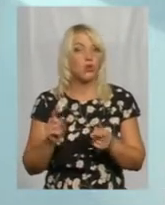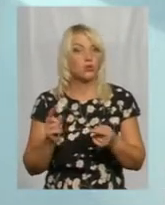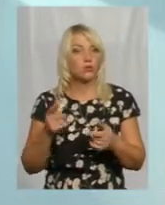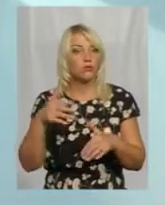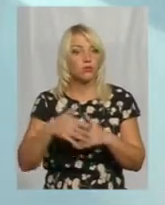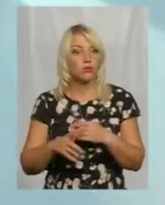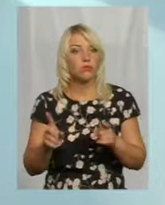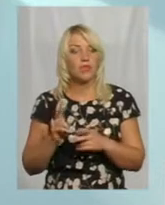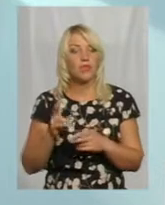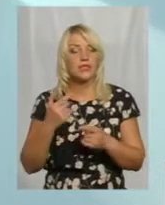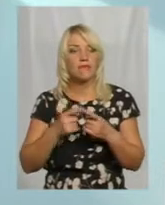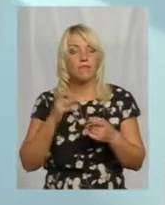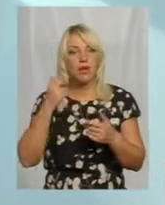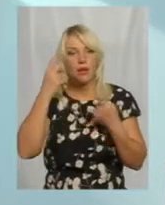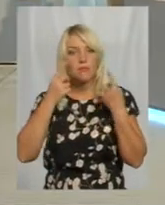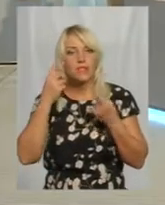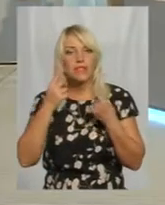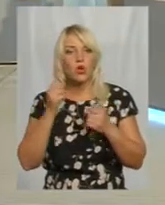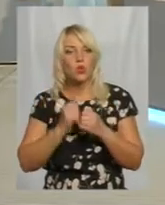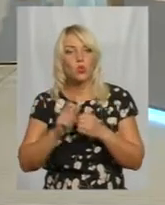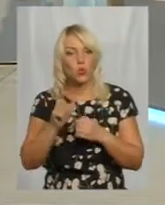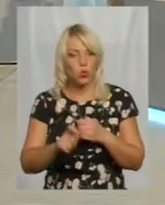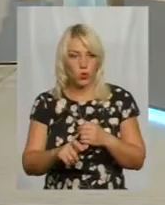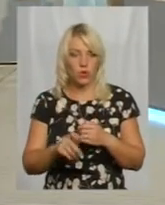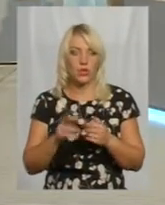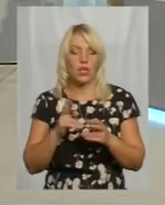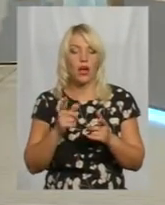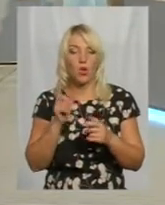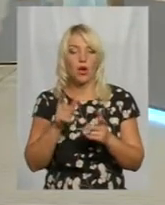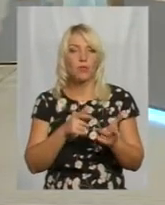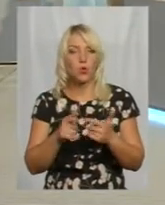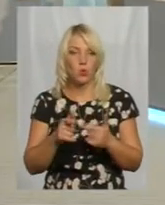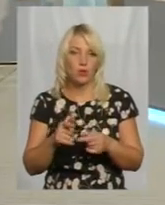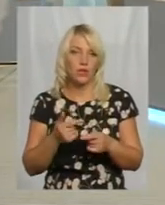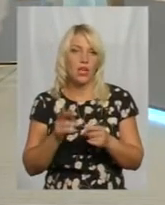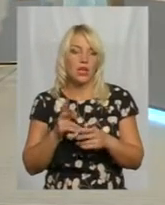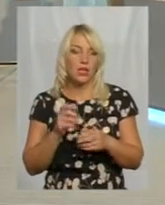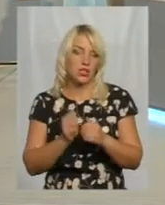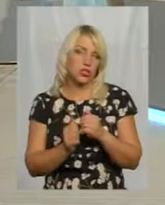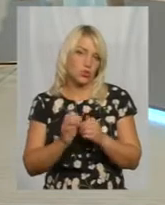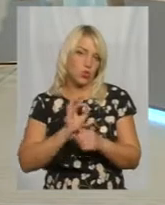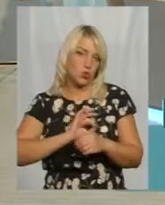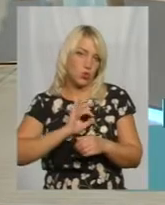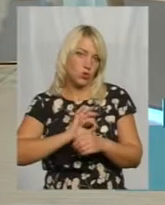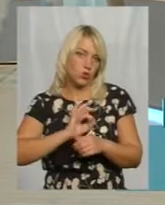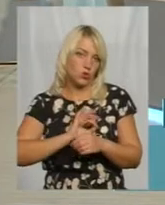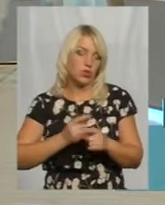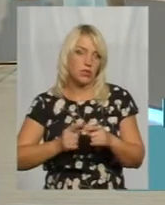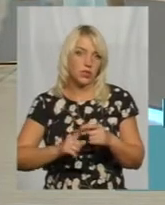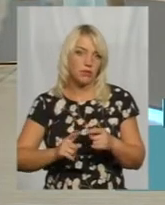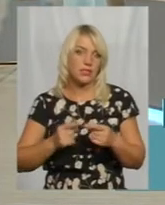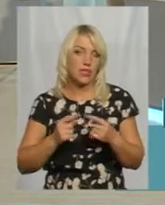зрозуміло, залежить від психіки кожної дитини, від того, як вона підготовлена, і як вона часто користується зазначеними засобами.